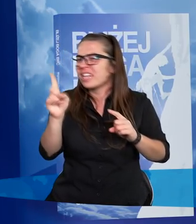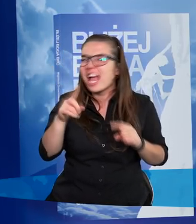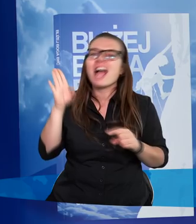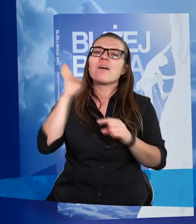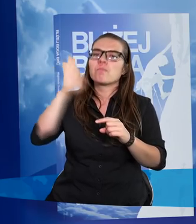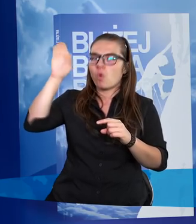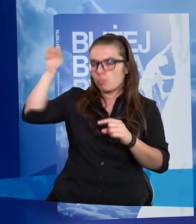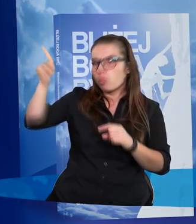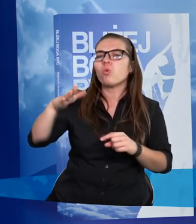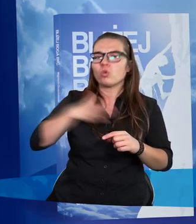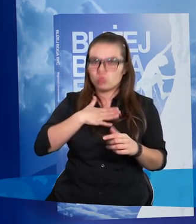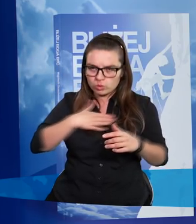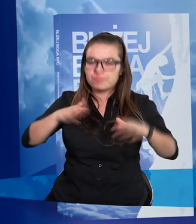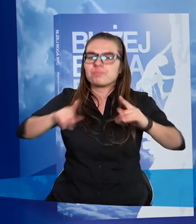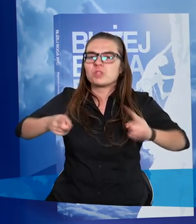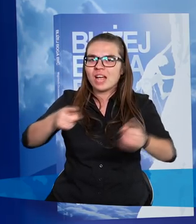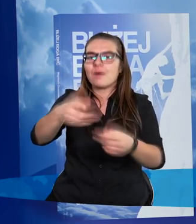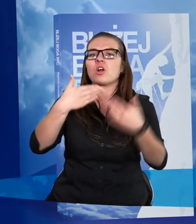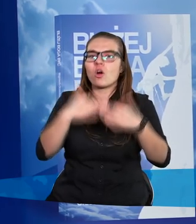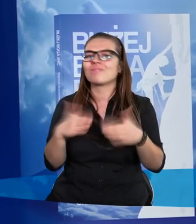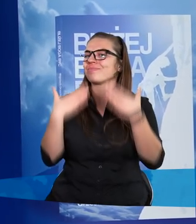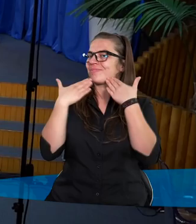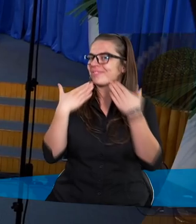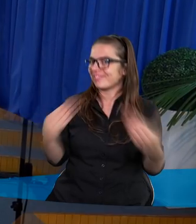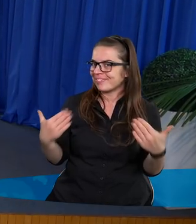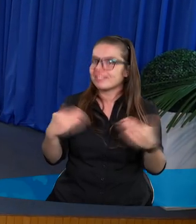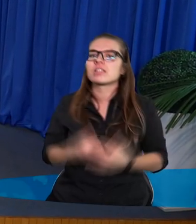twojego serca i jest chętny ci pomóc. Dziękuję bardzo.